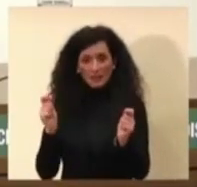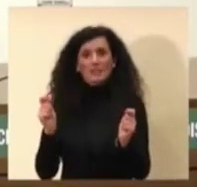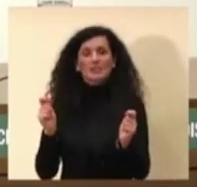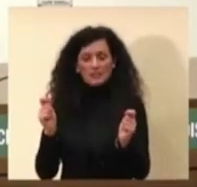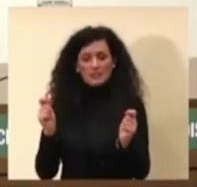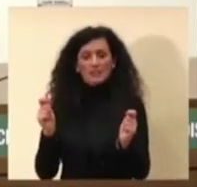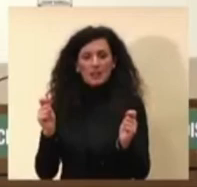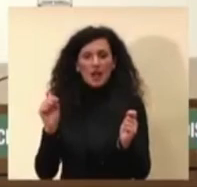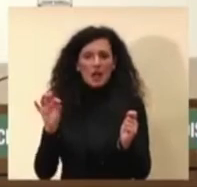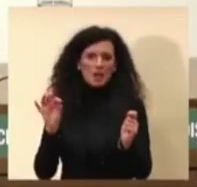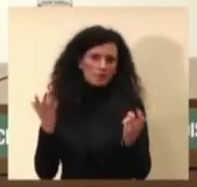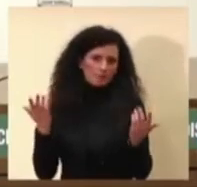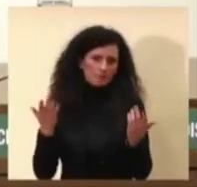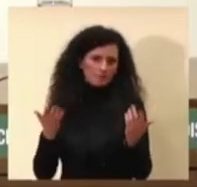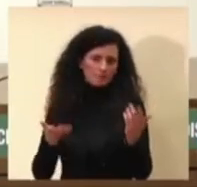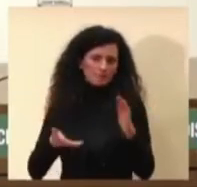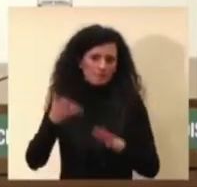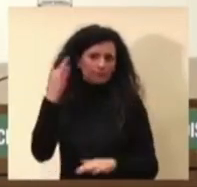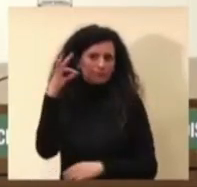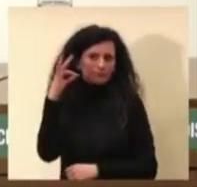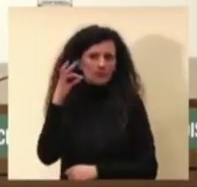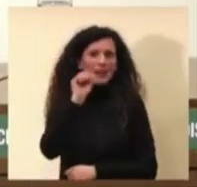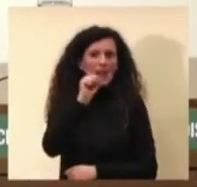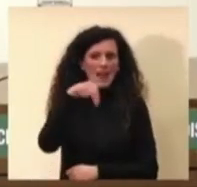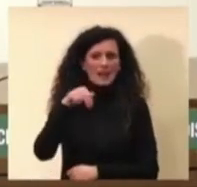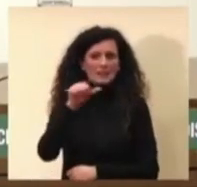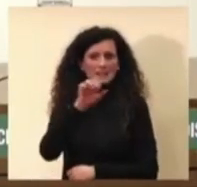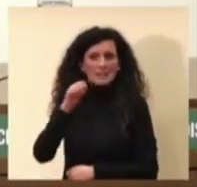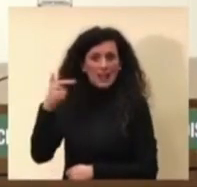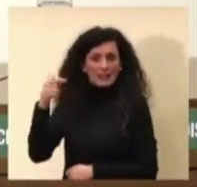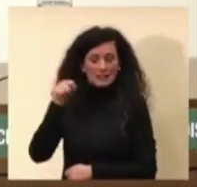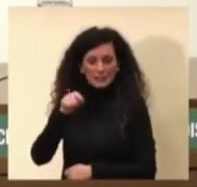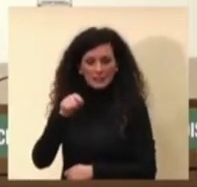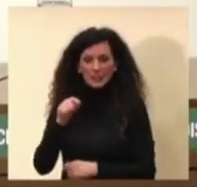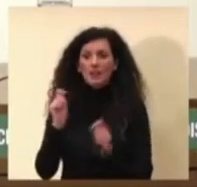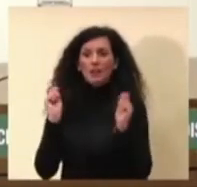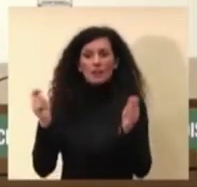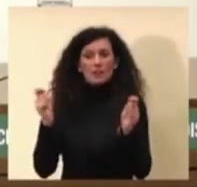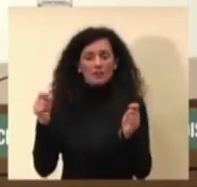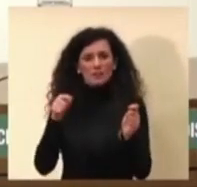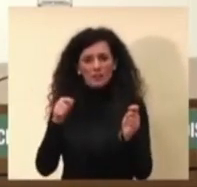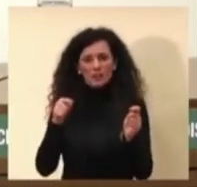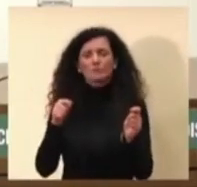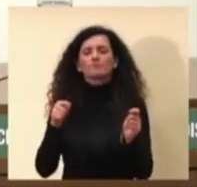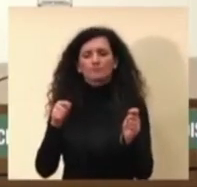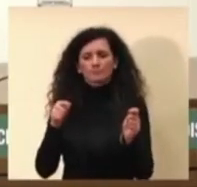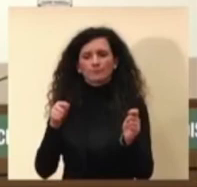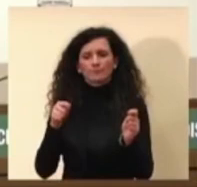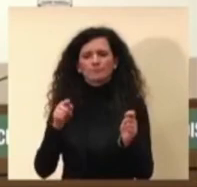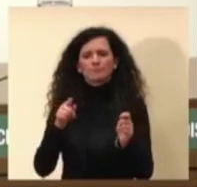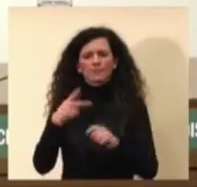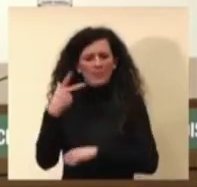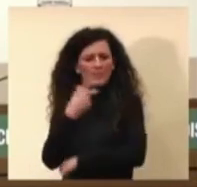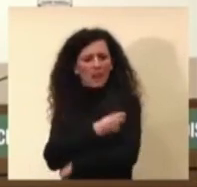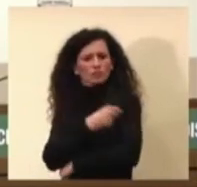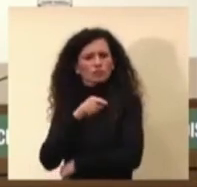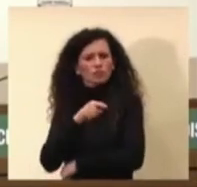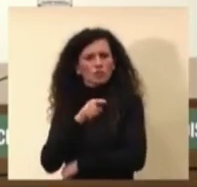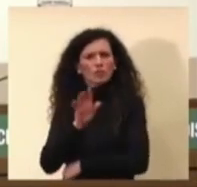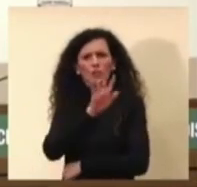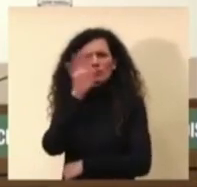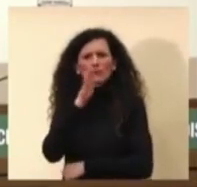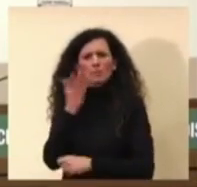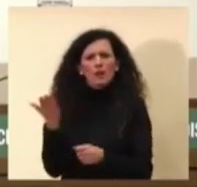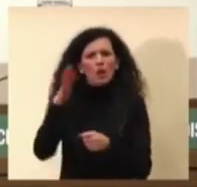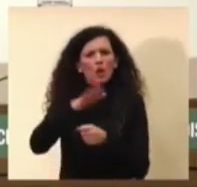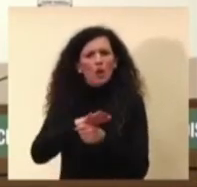Lancet e darebbe una capacità di indurre protezione superiore al